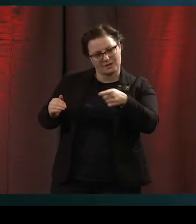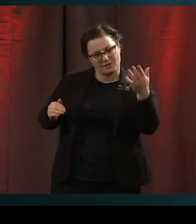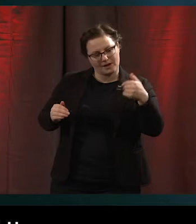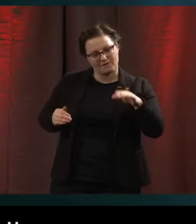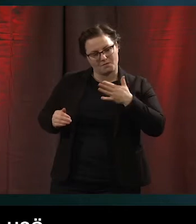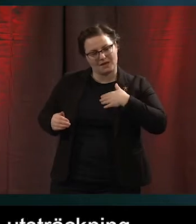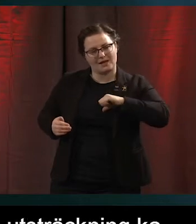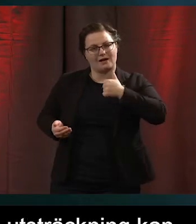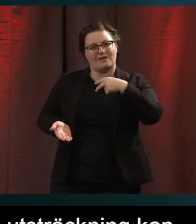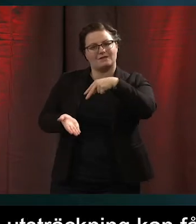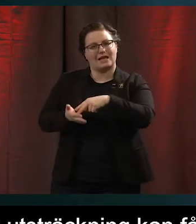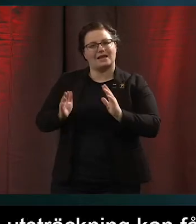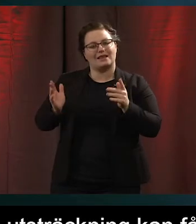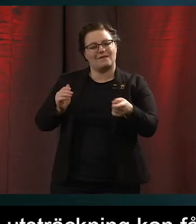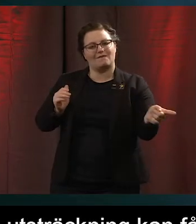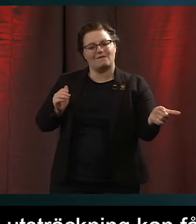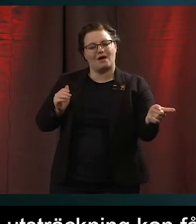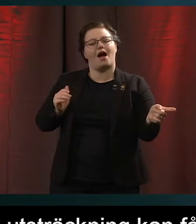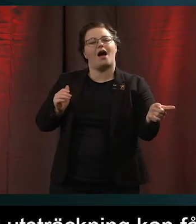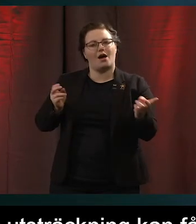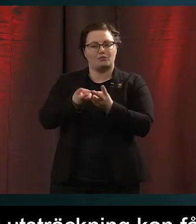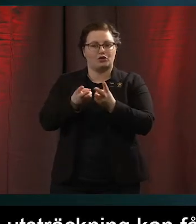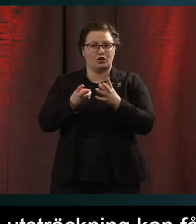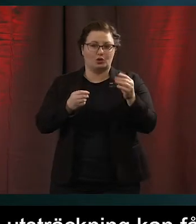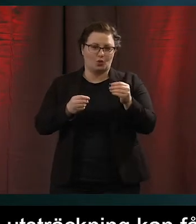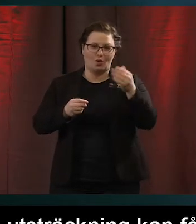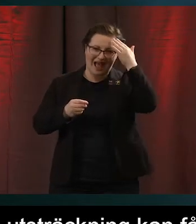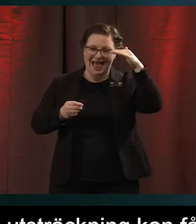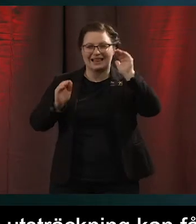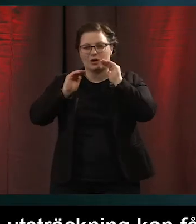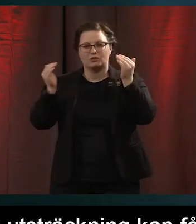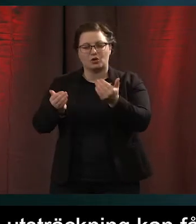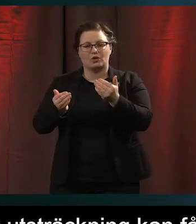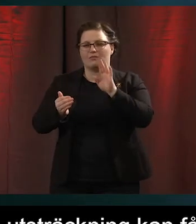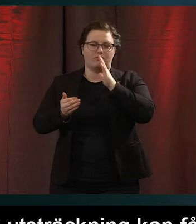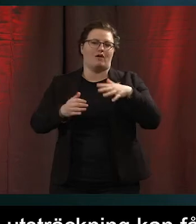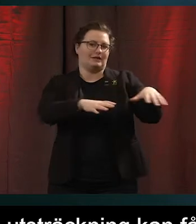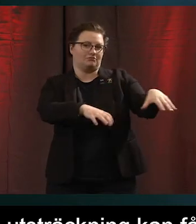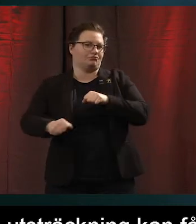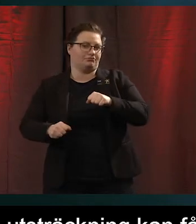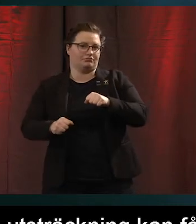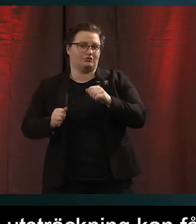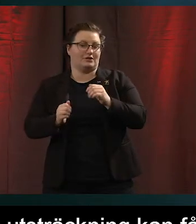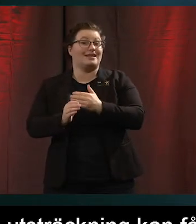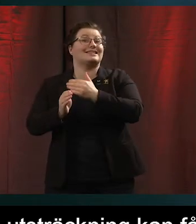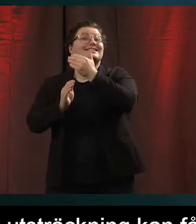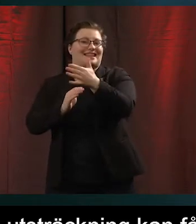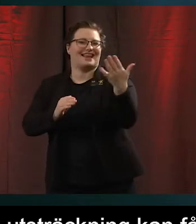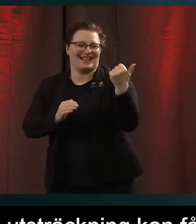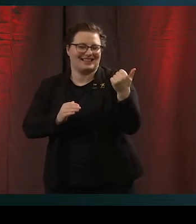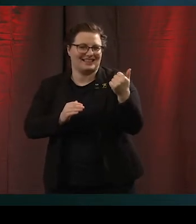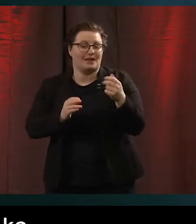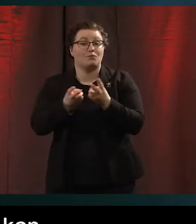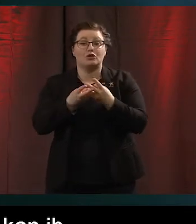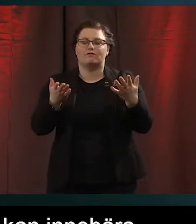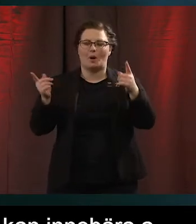självständigt liv. Och då kan man förskjuta inträdet till äldreomsorgen till senare. Och det möjliggör i sin tur att det mänskliga stödet